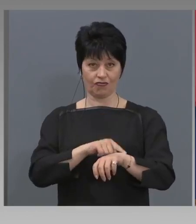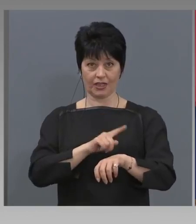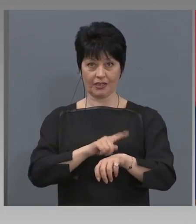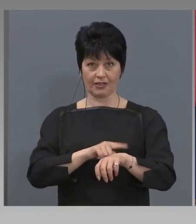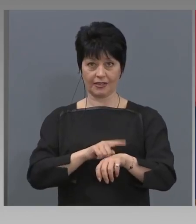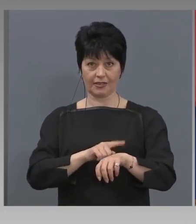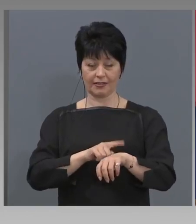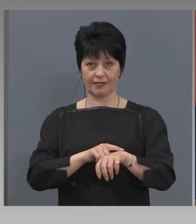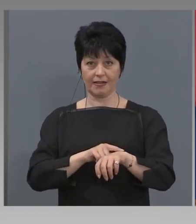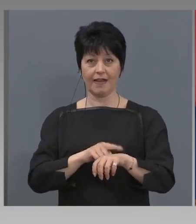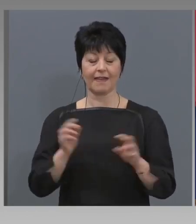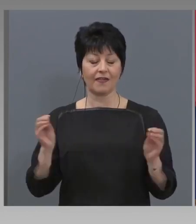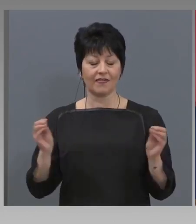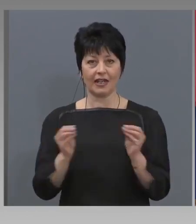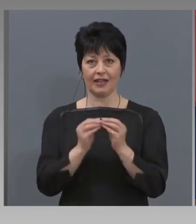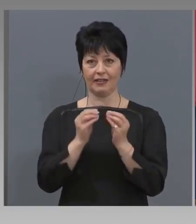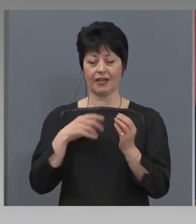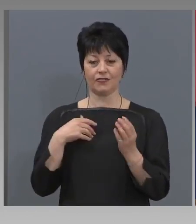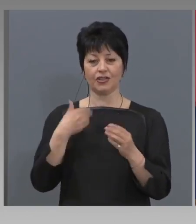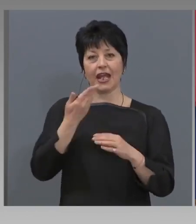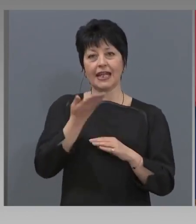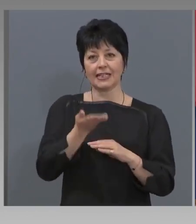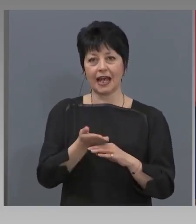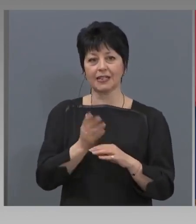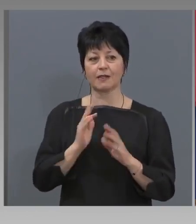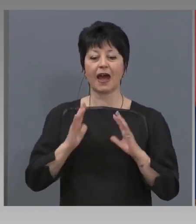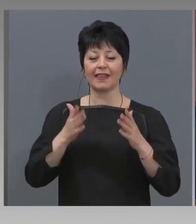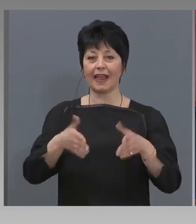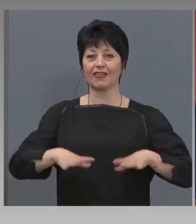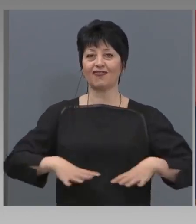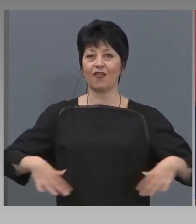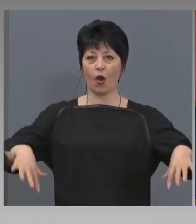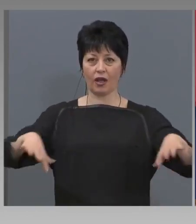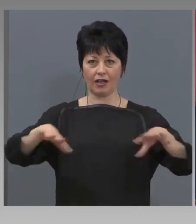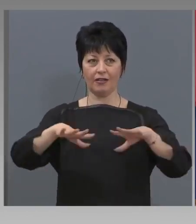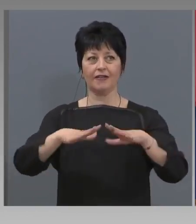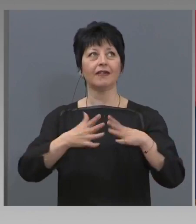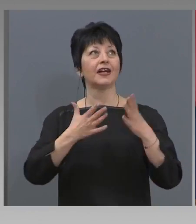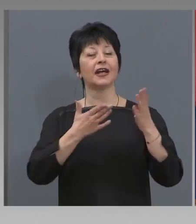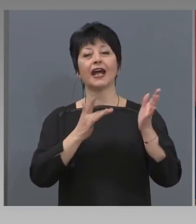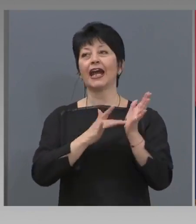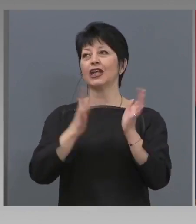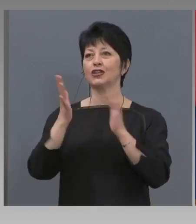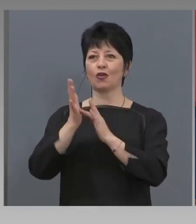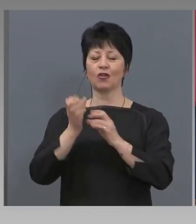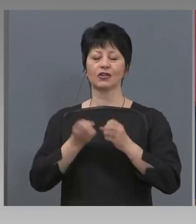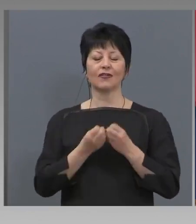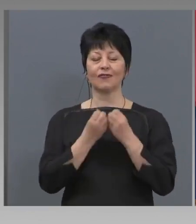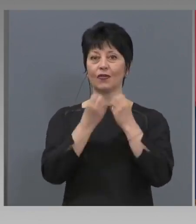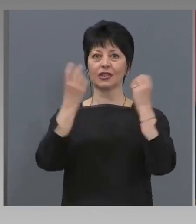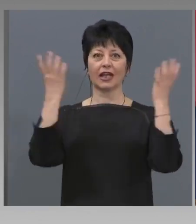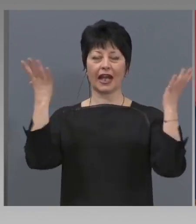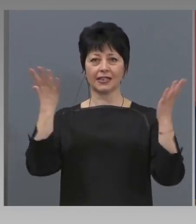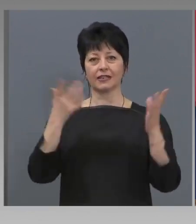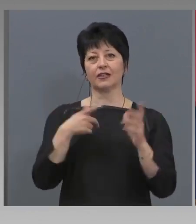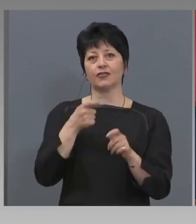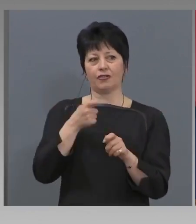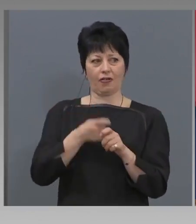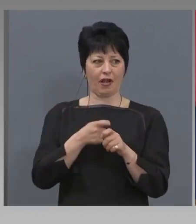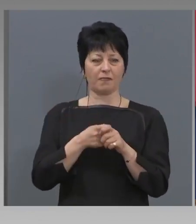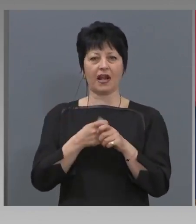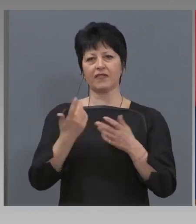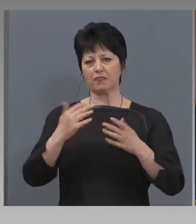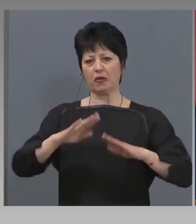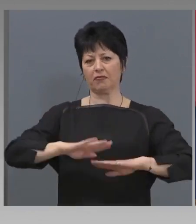излеза в двора и ще викам, ама колкото имам глас Христос Воскресе, да го направим всеки от